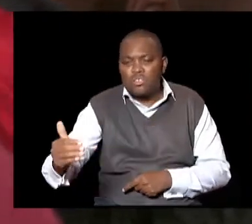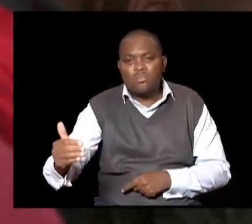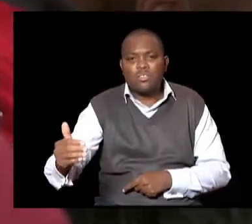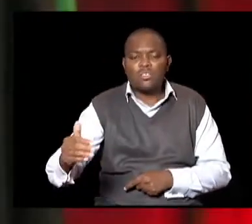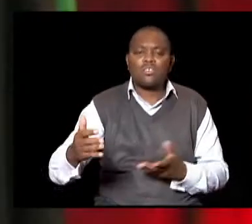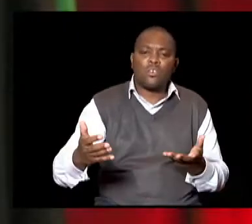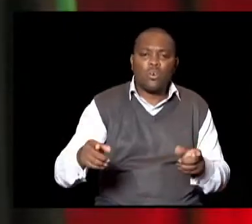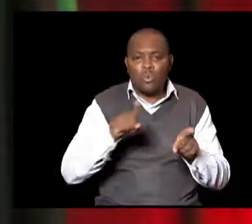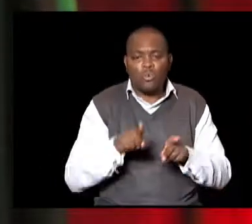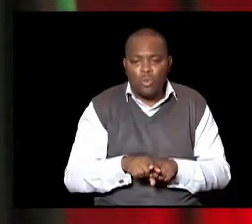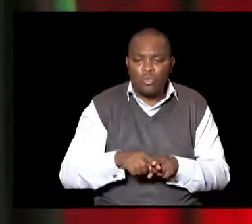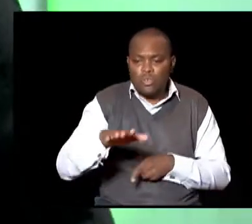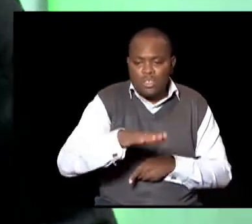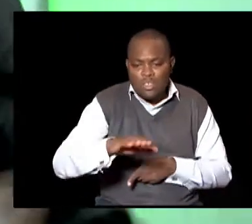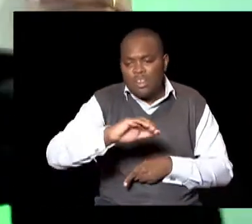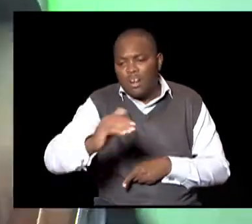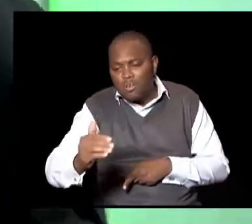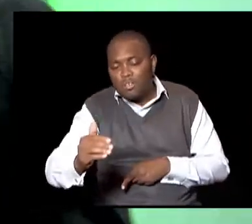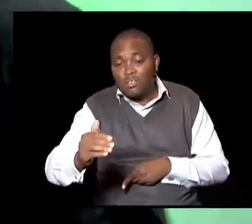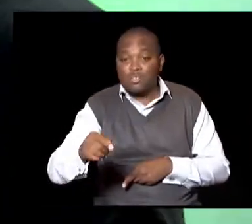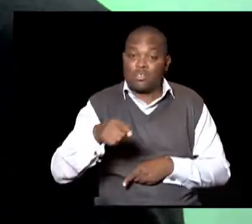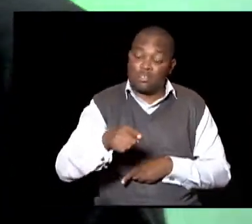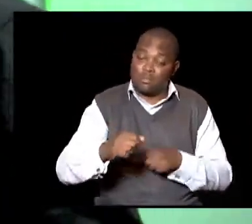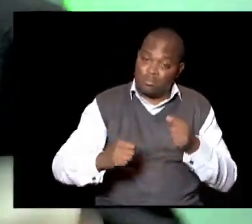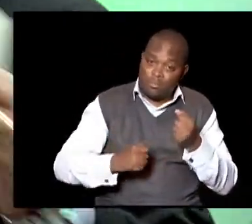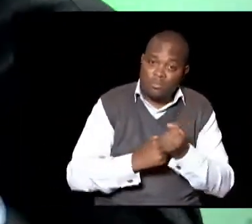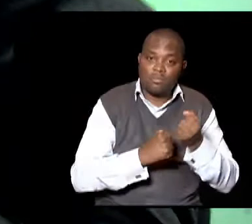Wahede kituwa Kafanyise Kukwanyisa job Makofi Makofi Kukwanyisa Mwumi